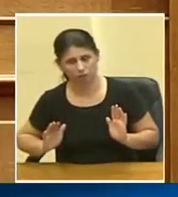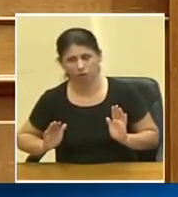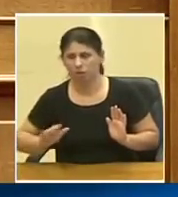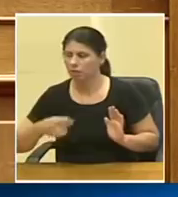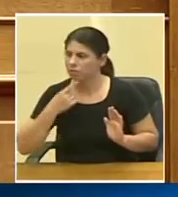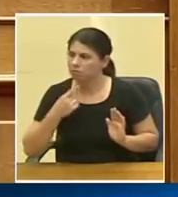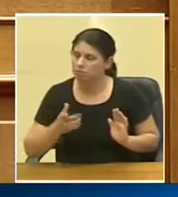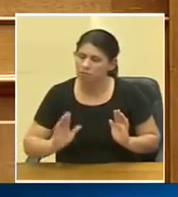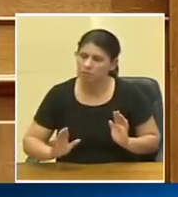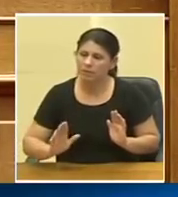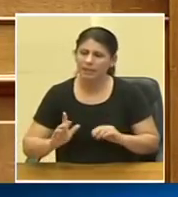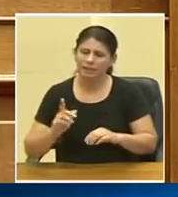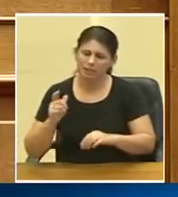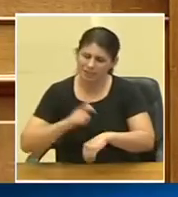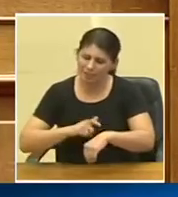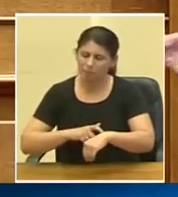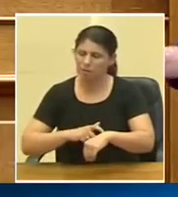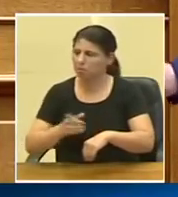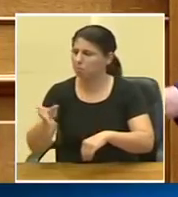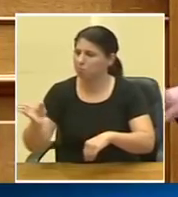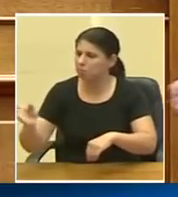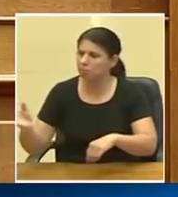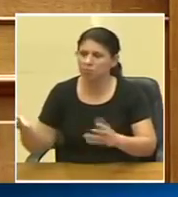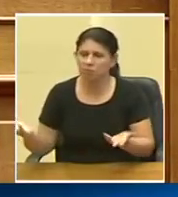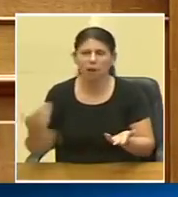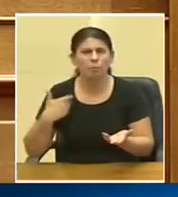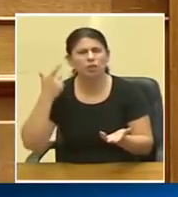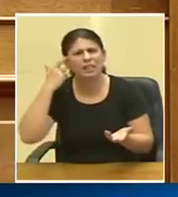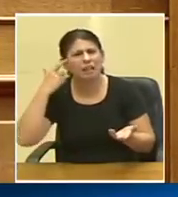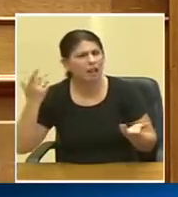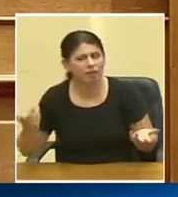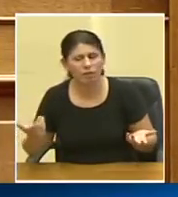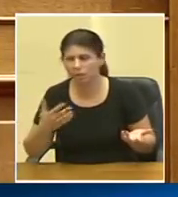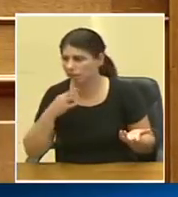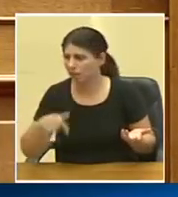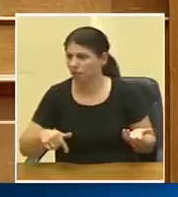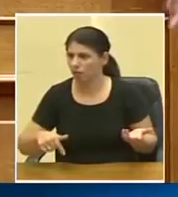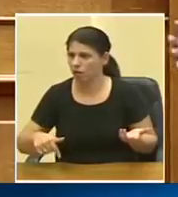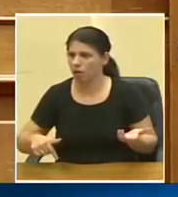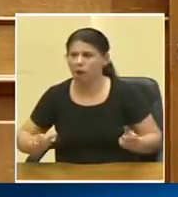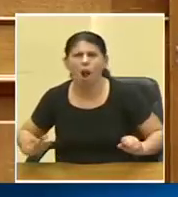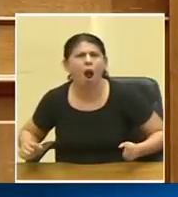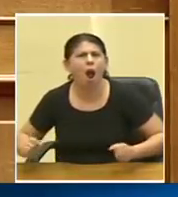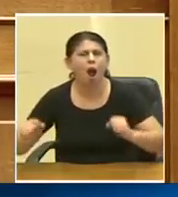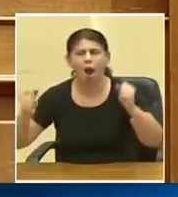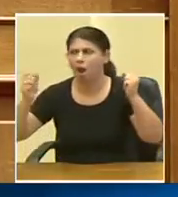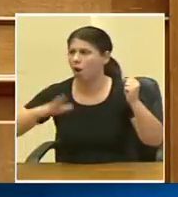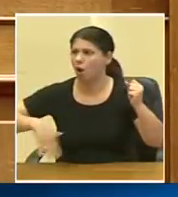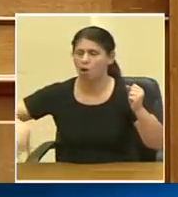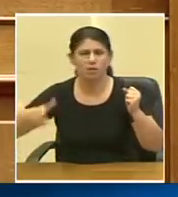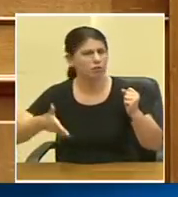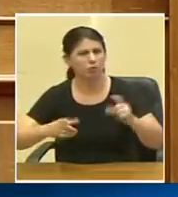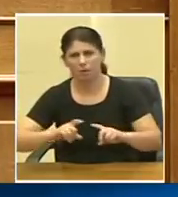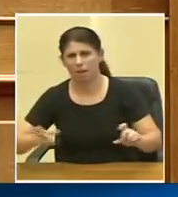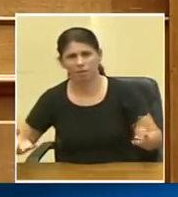να πει κανείς κάποιος για το timing από ό,τι κατάλαβα γιατί εδώ σηκώθηκε ένας οριμαγδός για αυτό το πράγμα